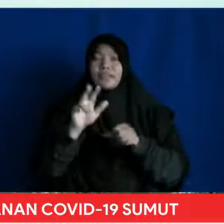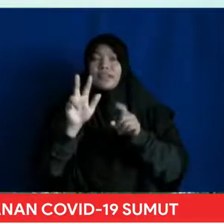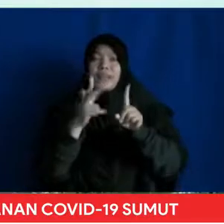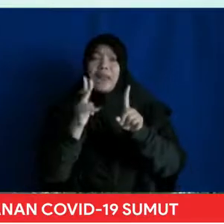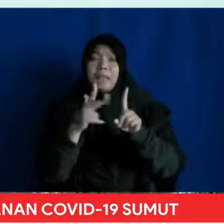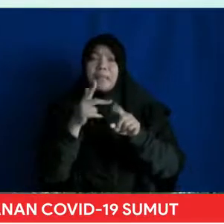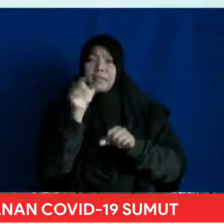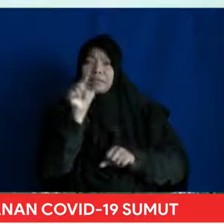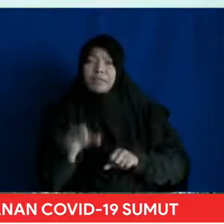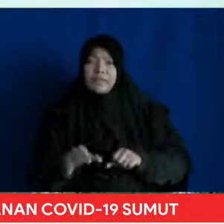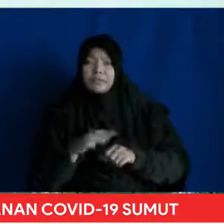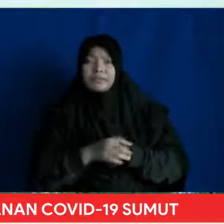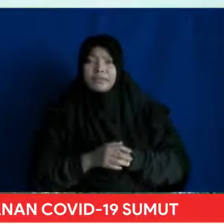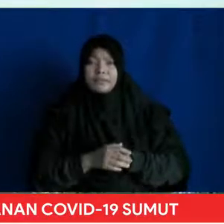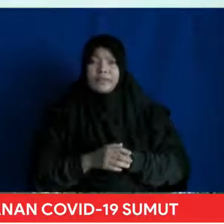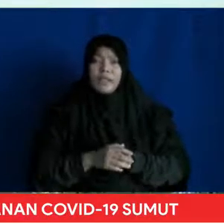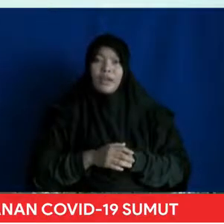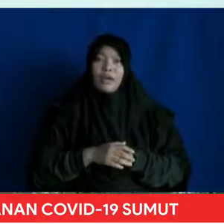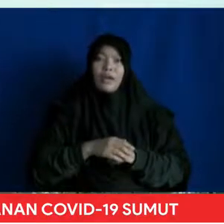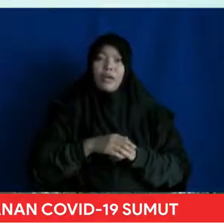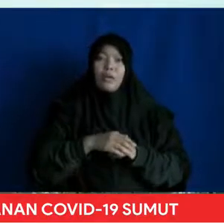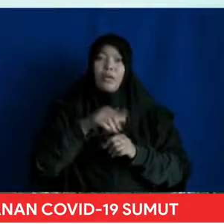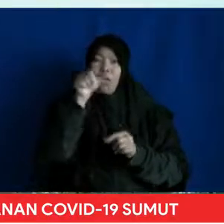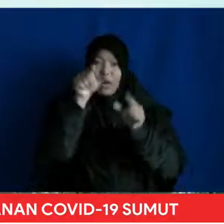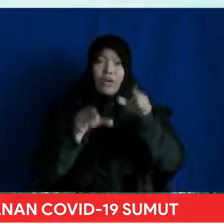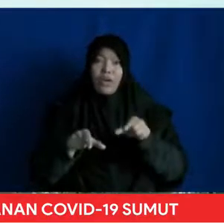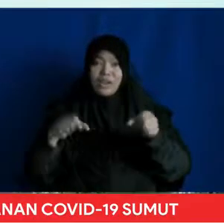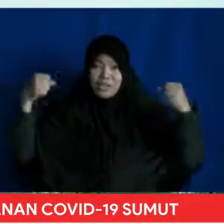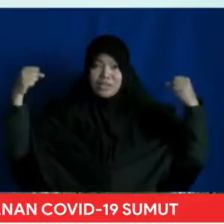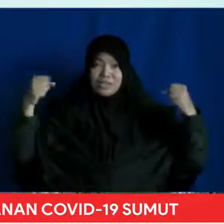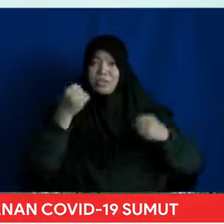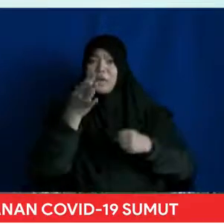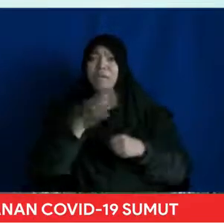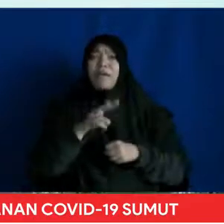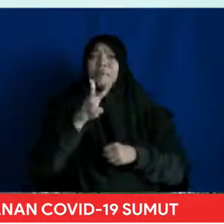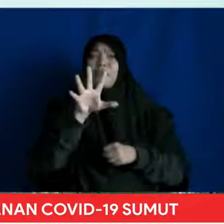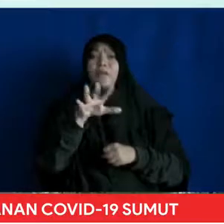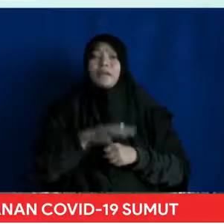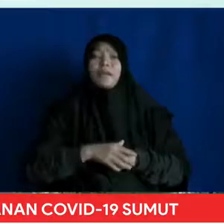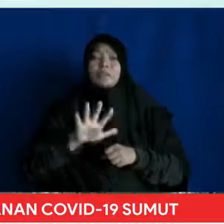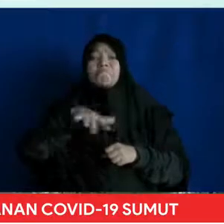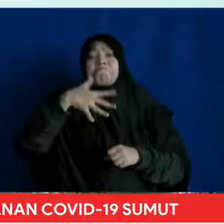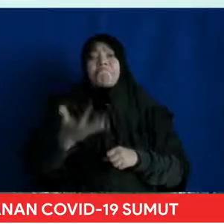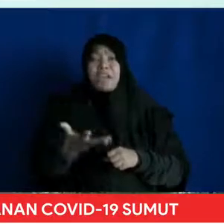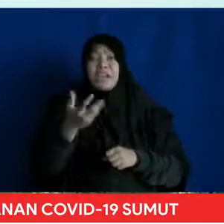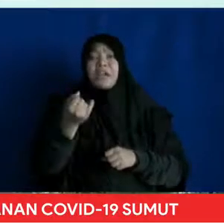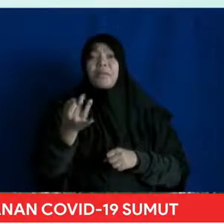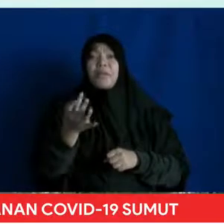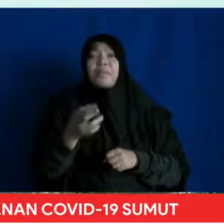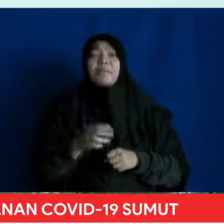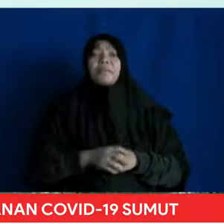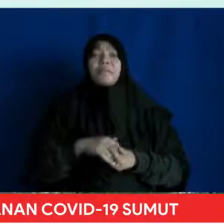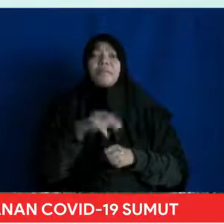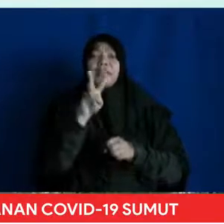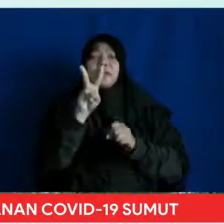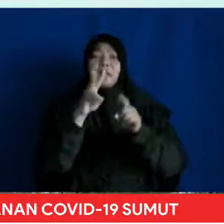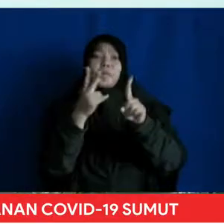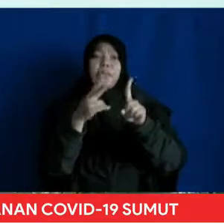Pasien yang sembuh 25 orang Pasien yang meninggal 12 orang